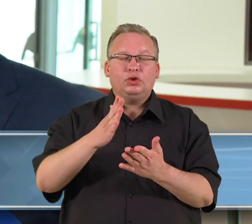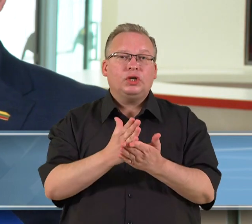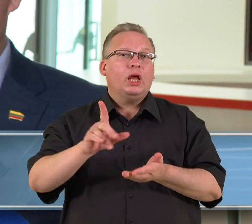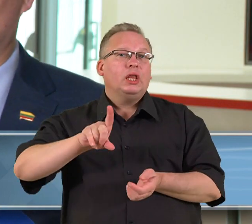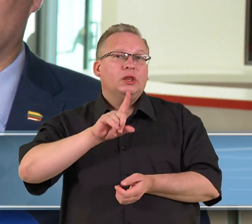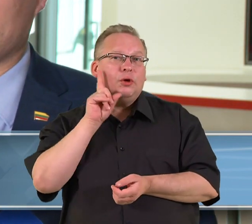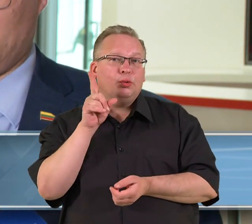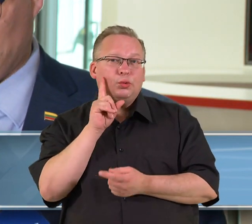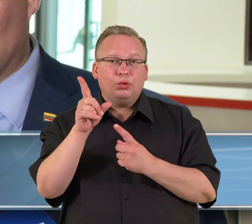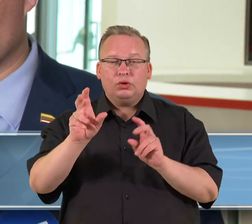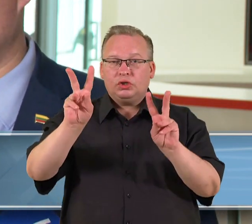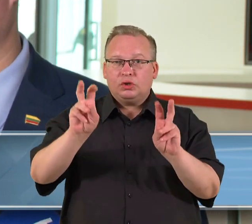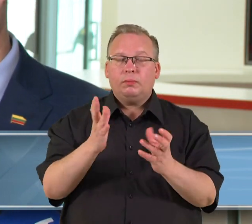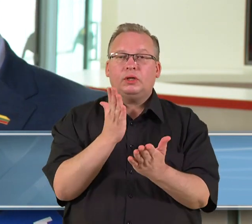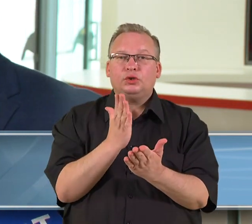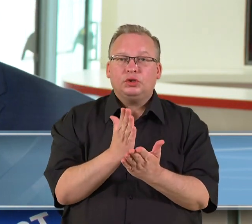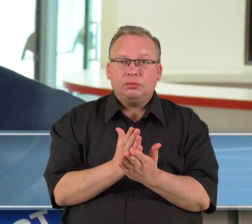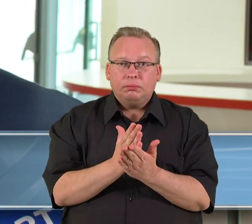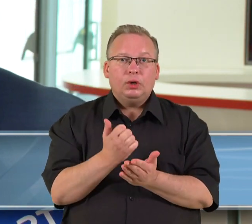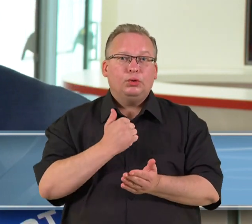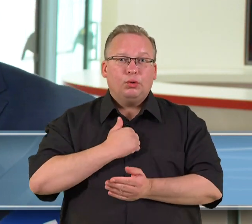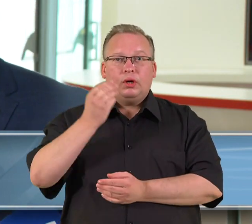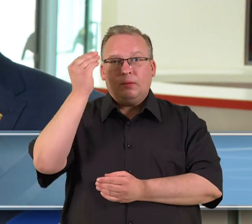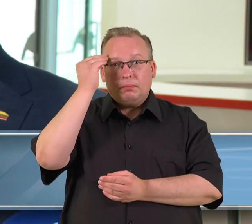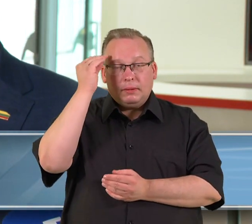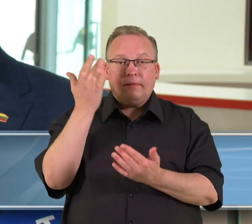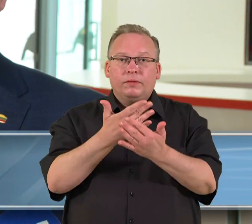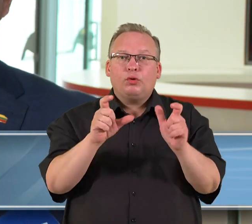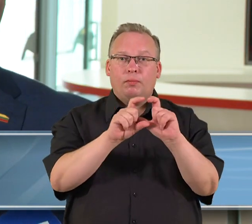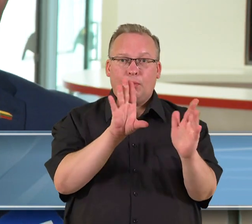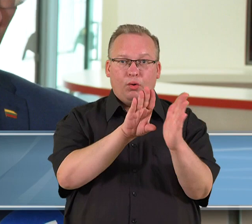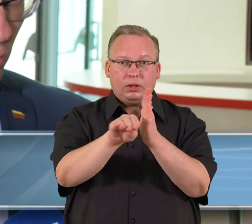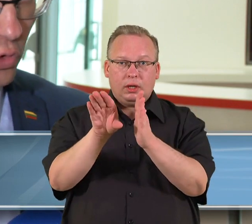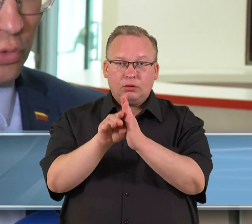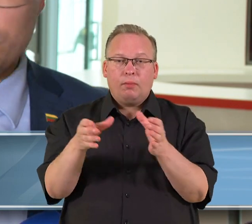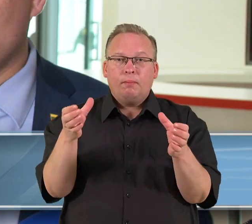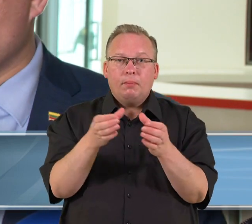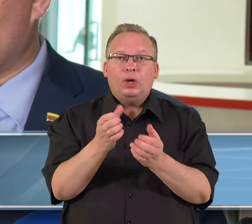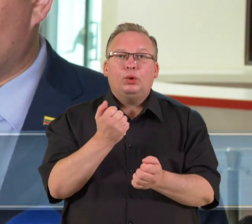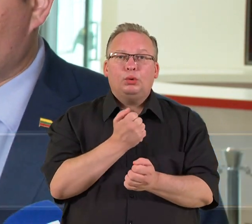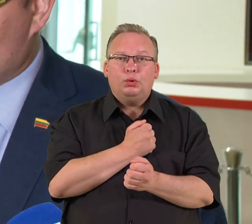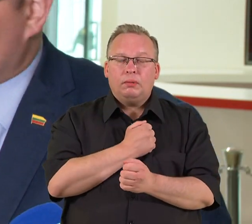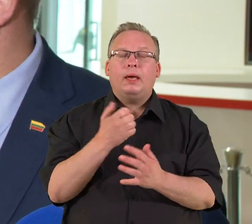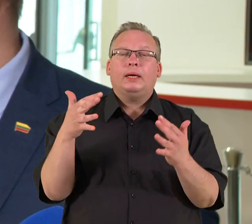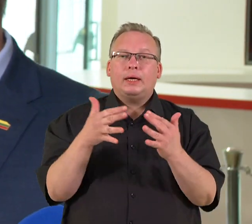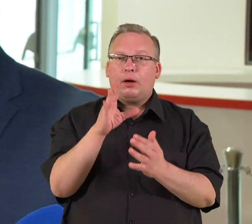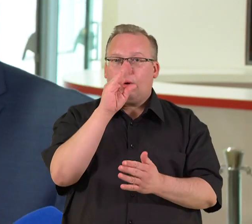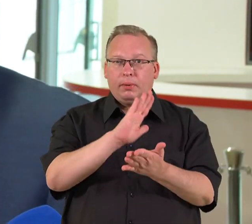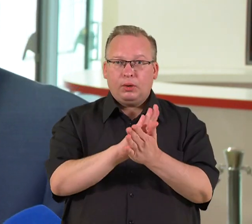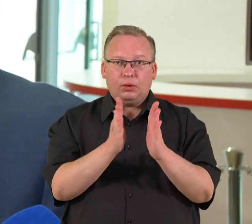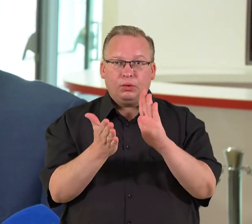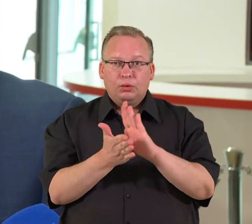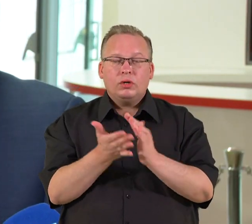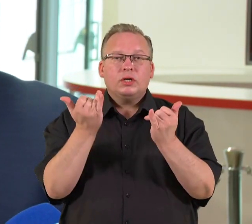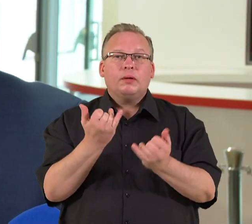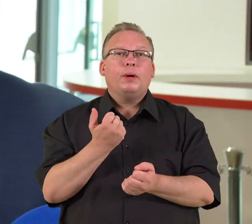šaulių, kas yra be galo svarbu, turint tominyje ir šaulišias klasės įvairiose mokyklase, taip pat turim kovinius šaulius. Šitai koncepcijai dabar